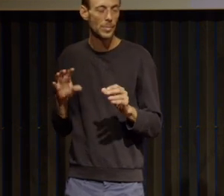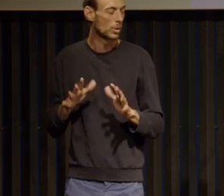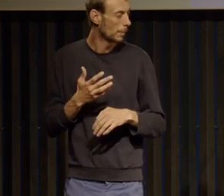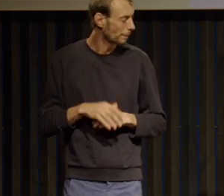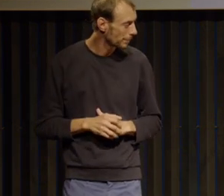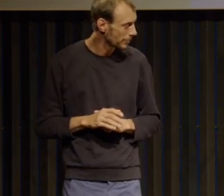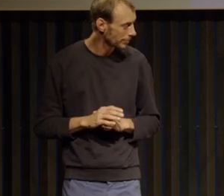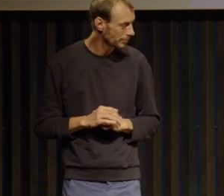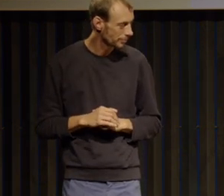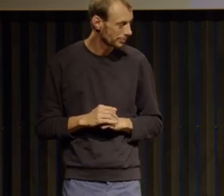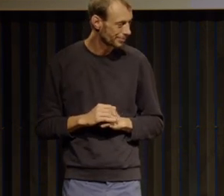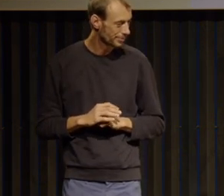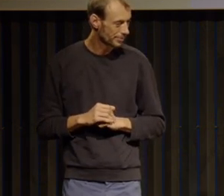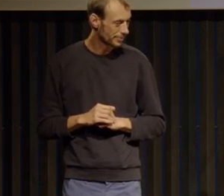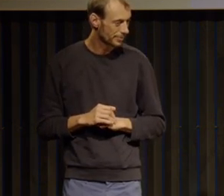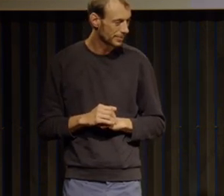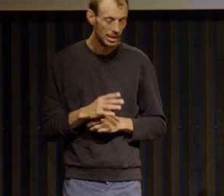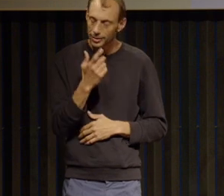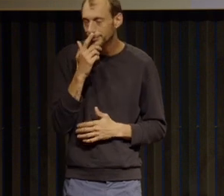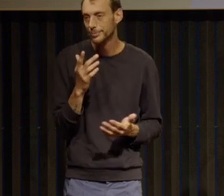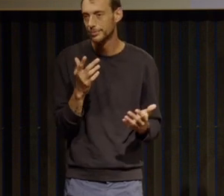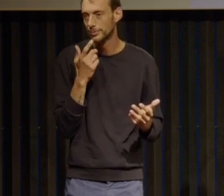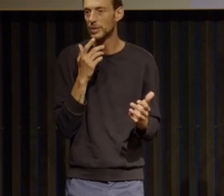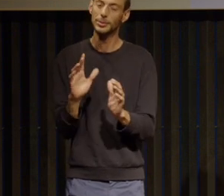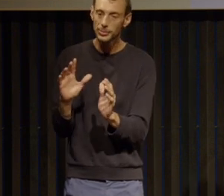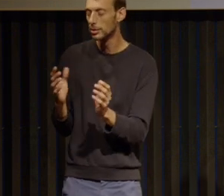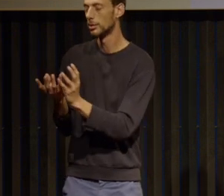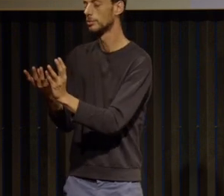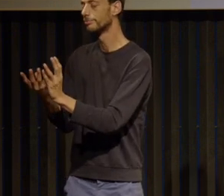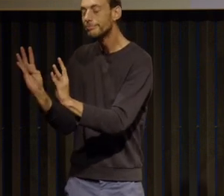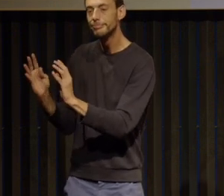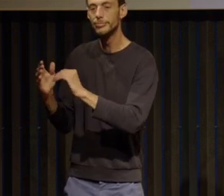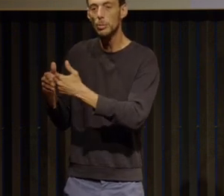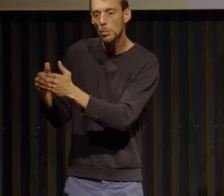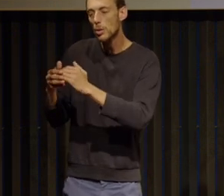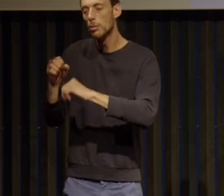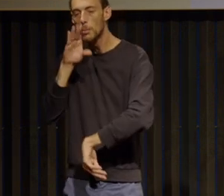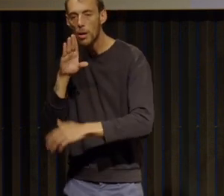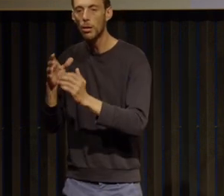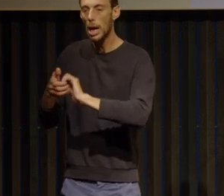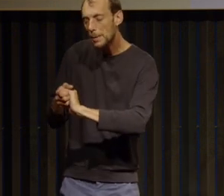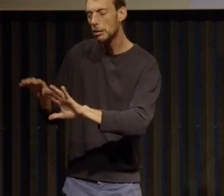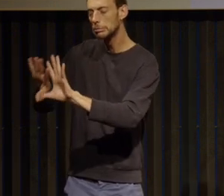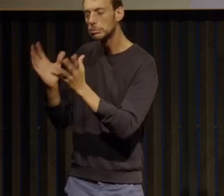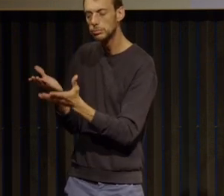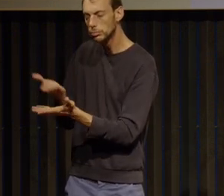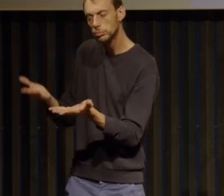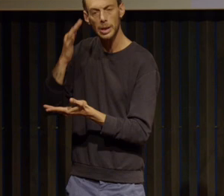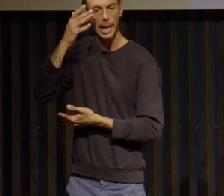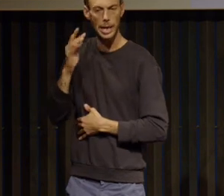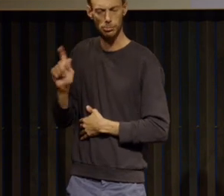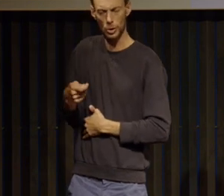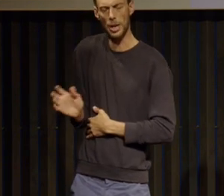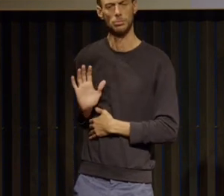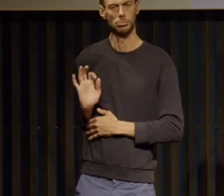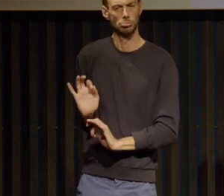je pense que c'est normal et légitime que les proches notamment les parents soient très inquiets et en même